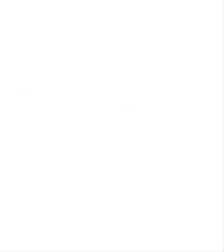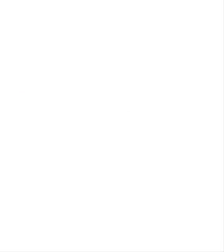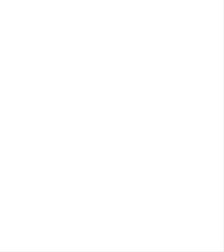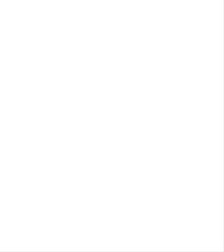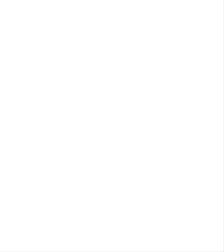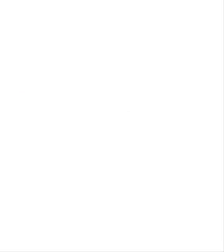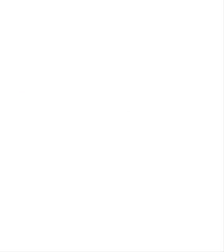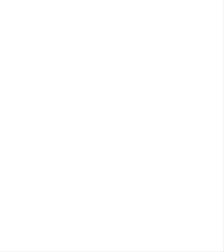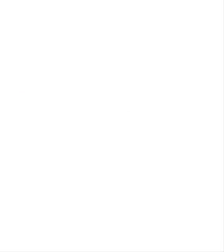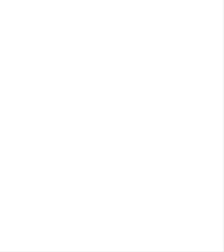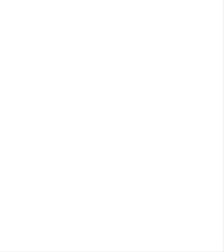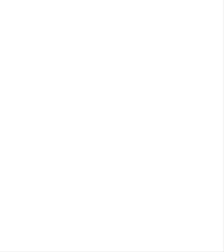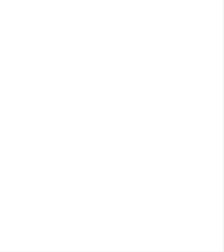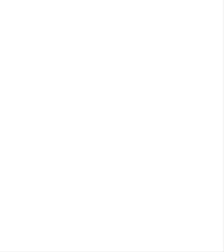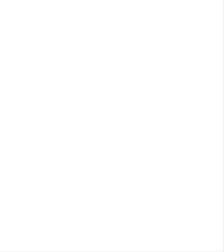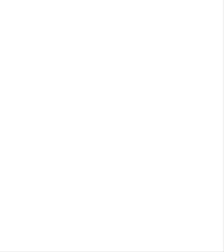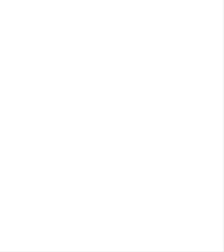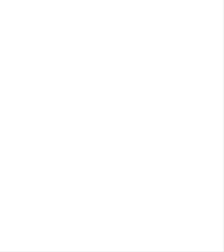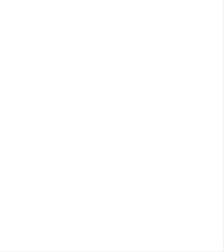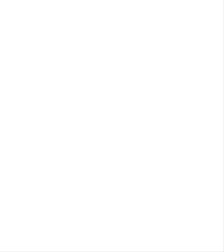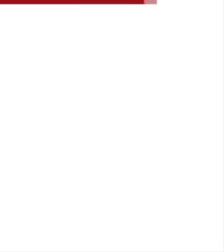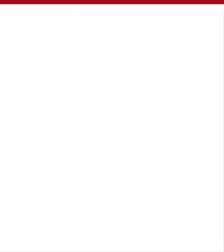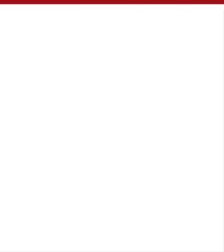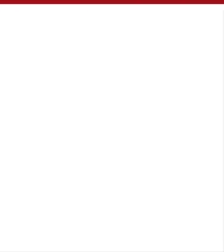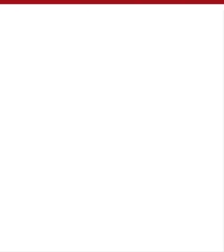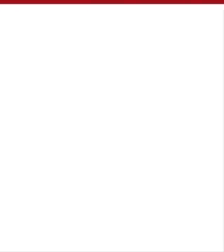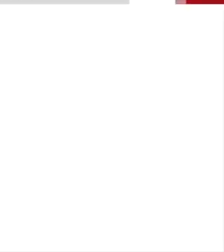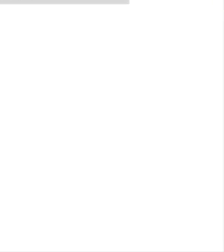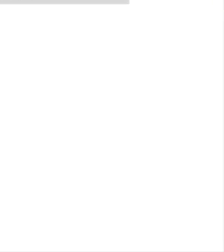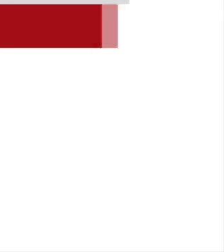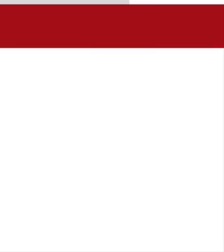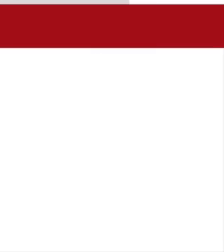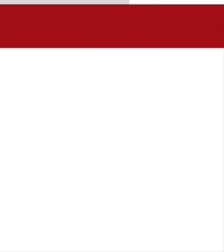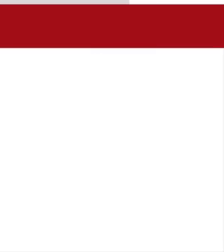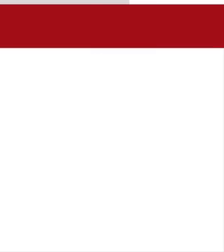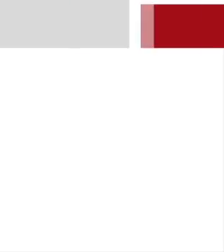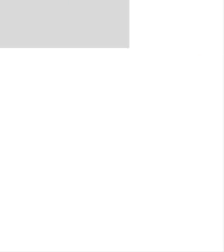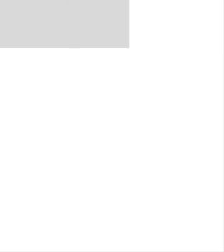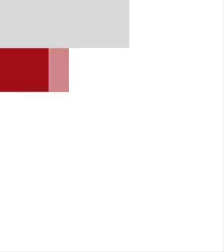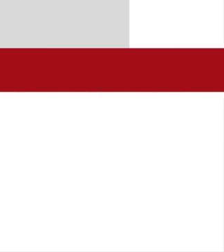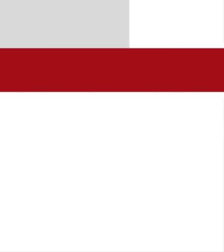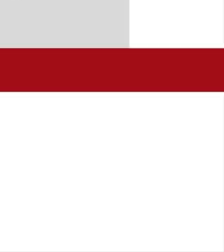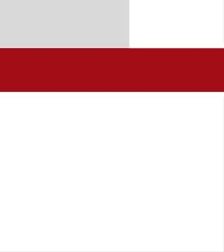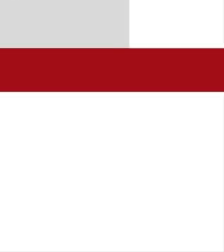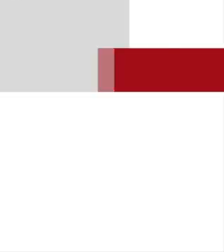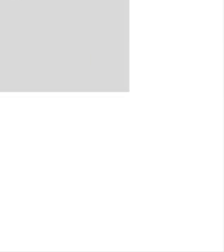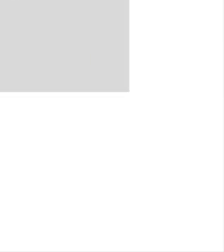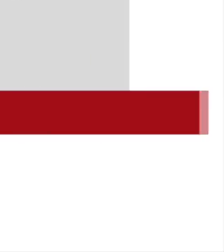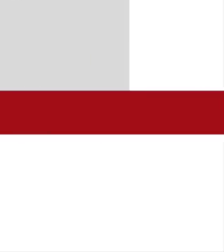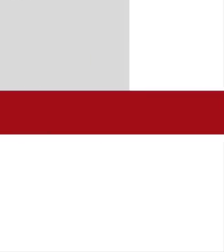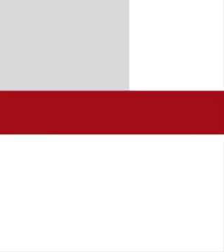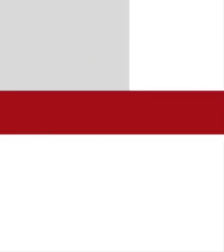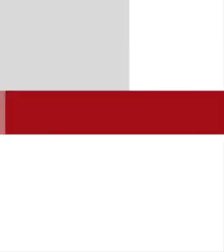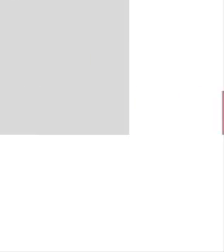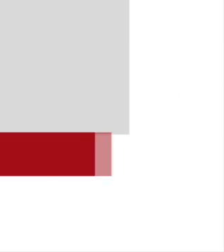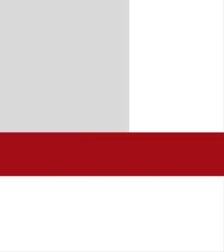που πραγματοποιήθηκε σε συνεργασία με τη Γενική Γραμματεία Ενημέρωσης και Επικοινωνίας με άξονα τα ανθρώπινα δικαιώματα,